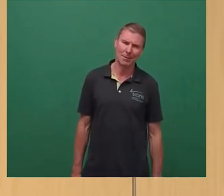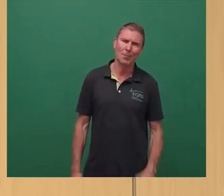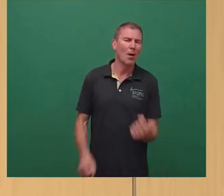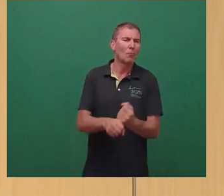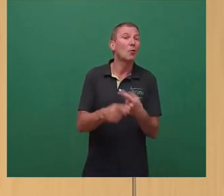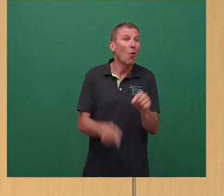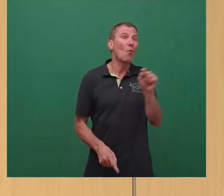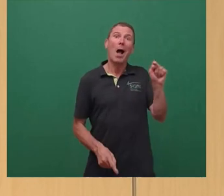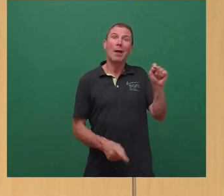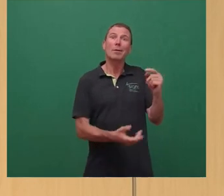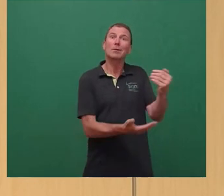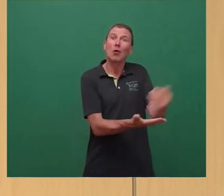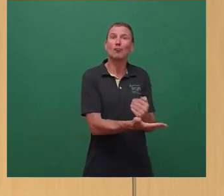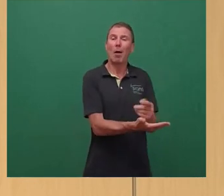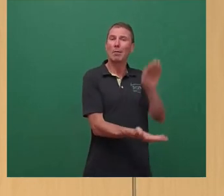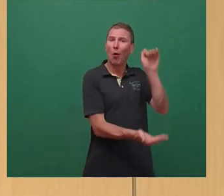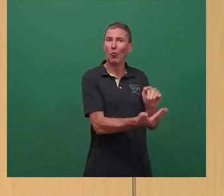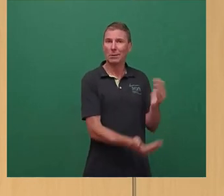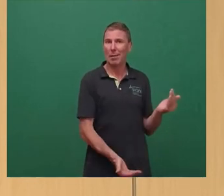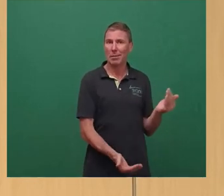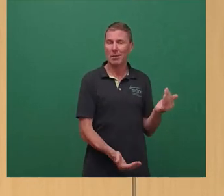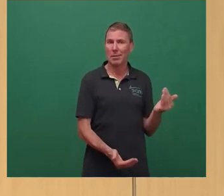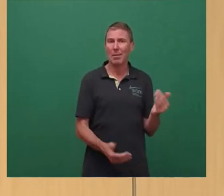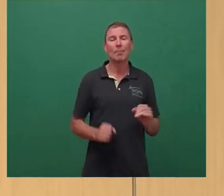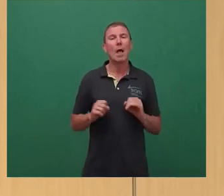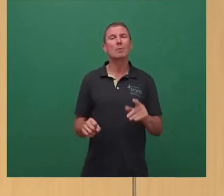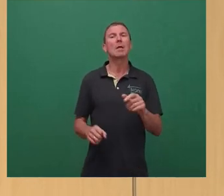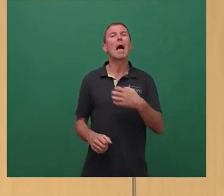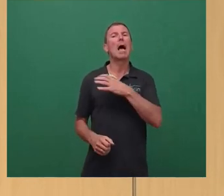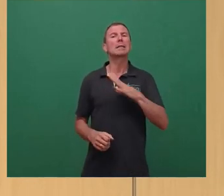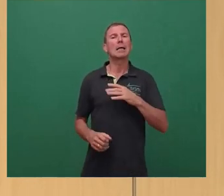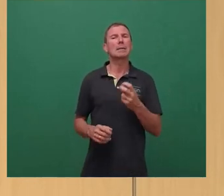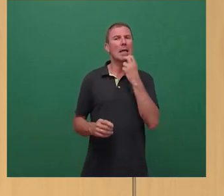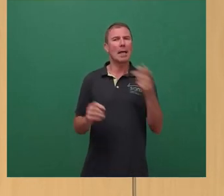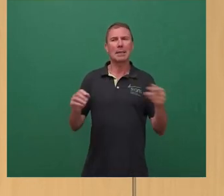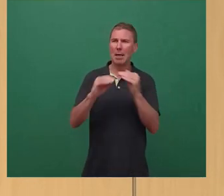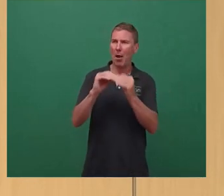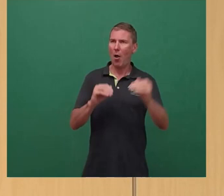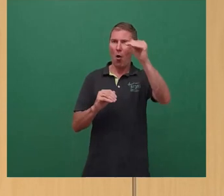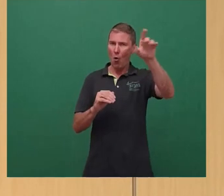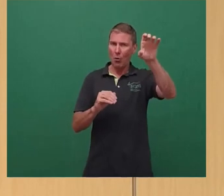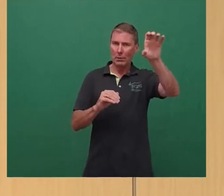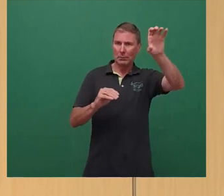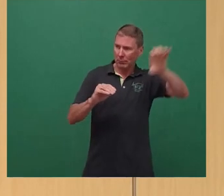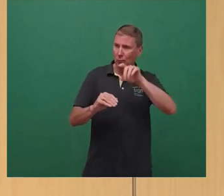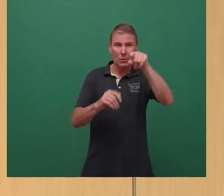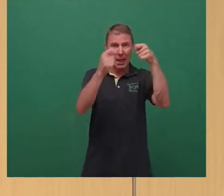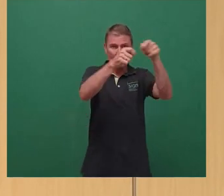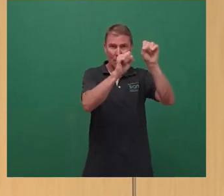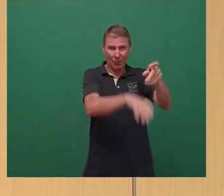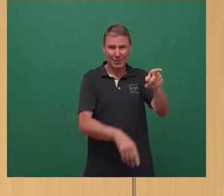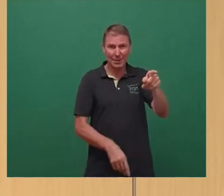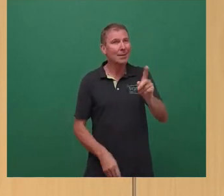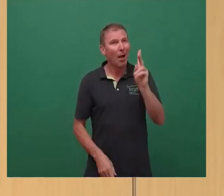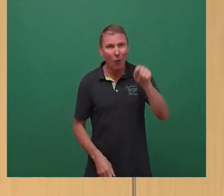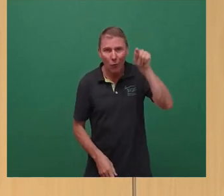Stelle im Haushalt massiv kürzen. Ausschüttungen der Sachsenenergie erhöhen und dann auf dortige Investitionen zu verzichten, gefährdet auch dort